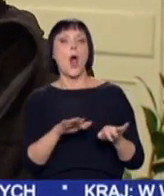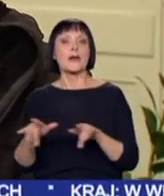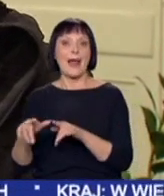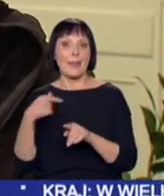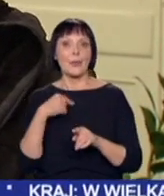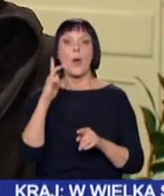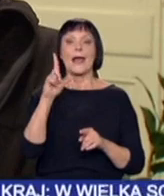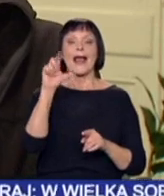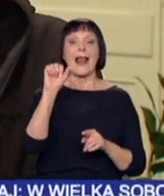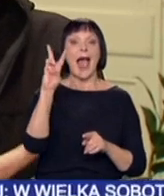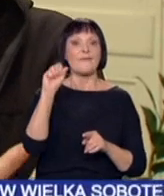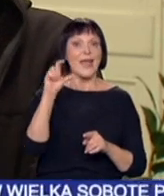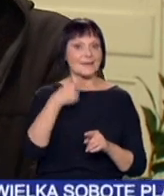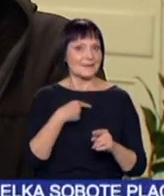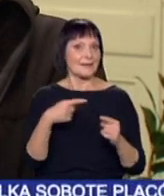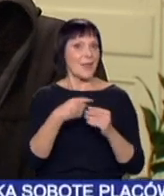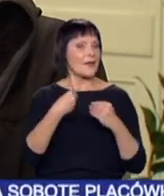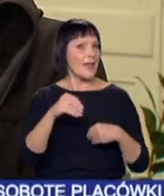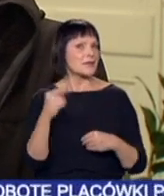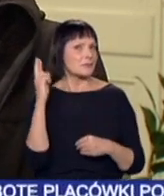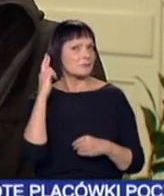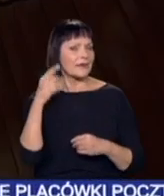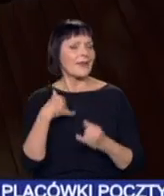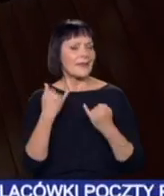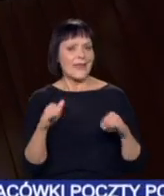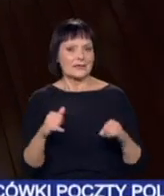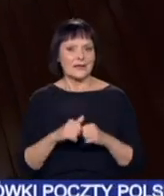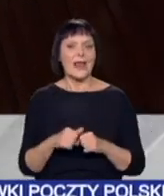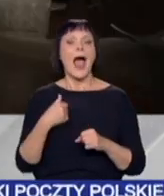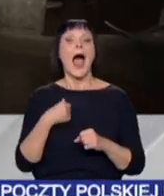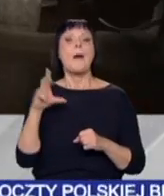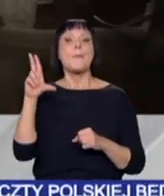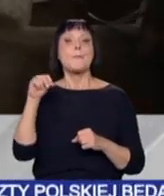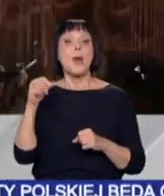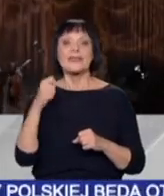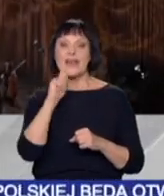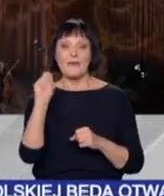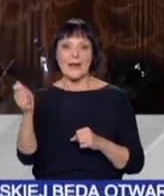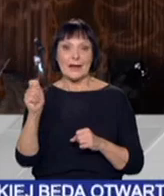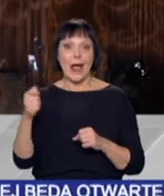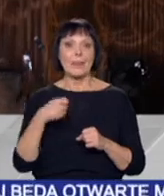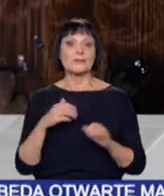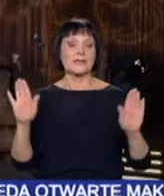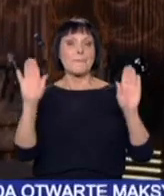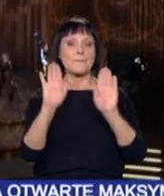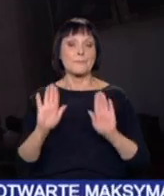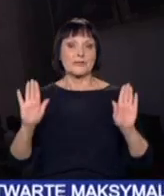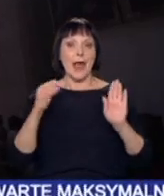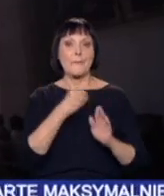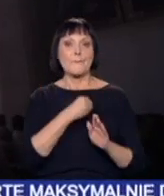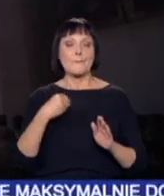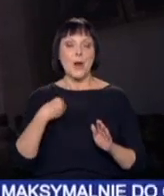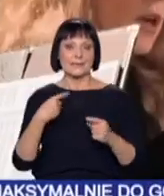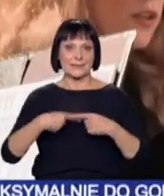stawiamy klawesyn. On w tej akustyce zupełnie inaczej zaczyna grać. W poniedziałek wielkanocny wykonaniem mszy Mater Patris polski zespół